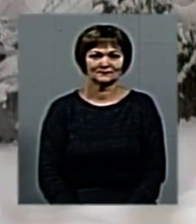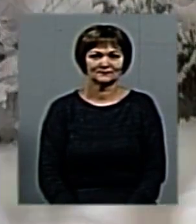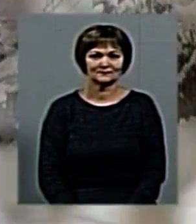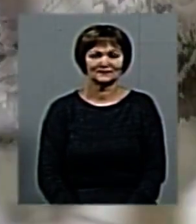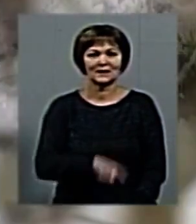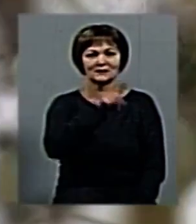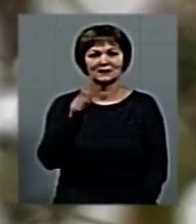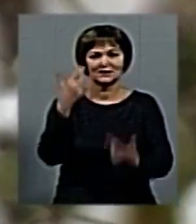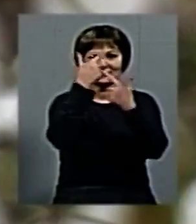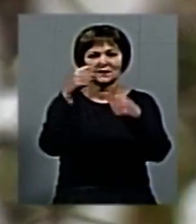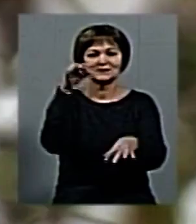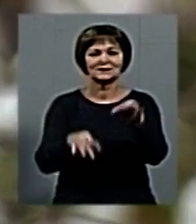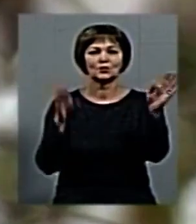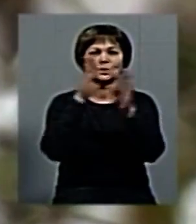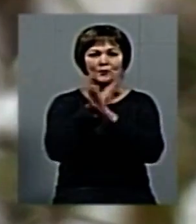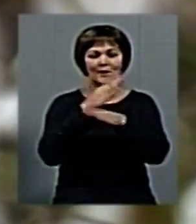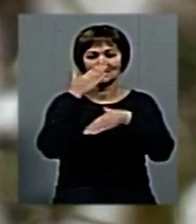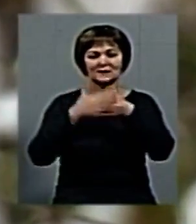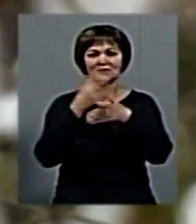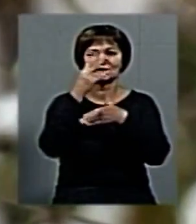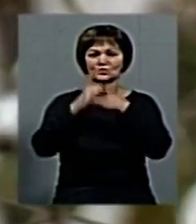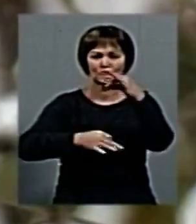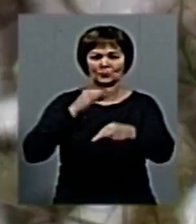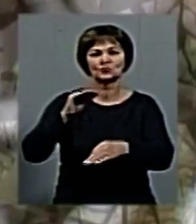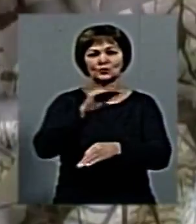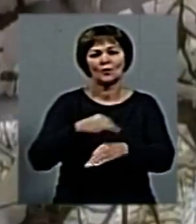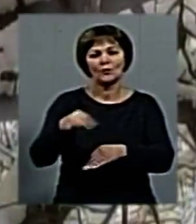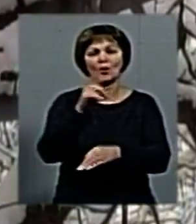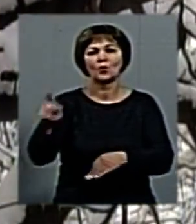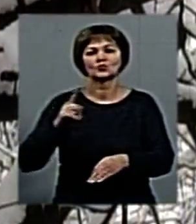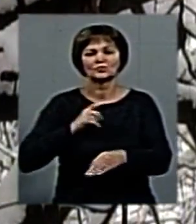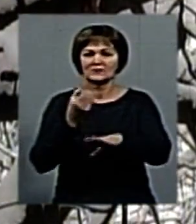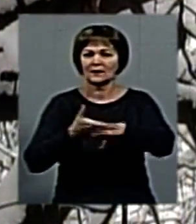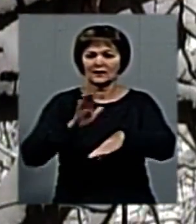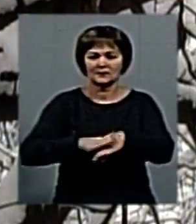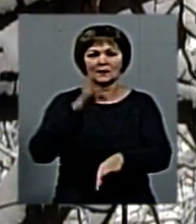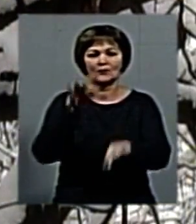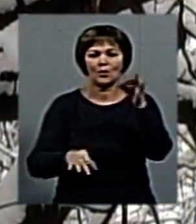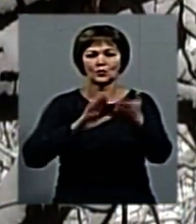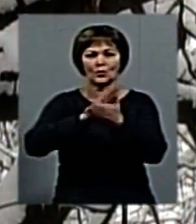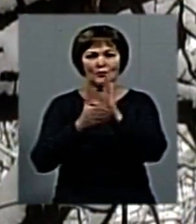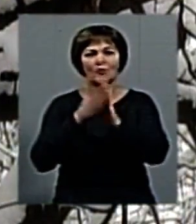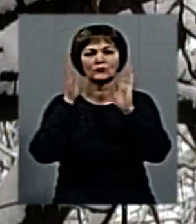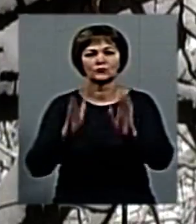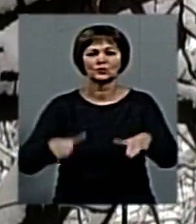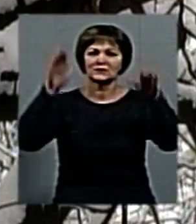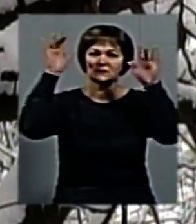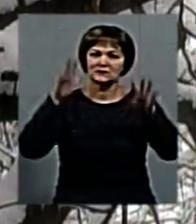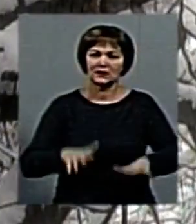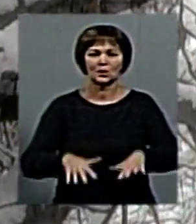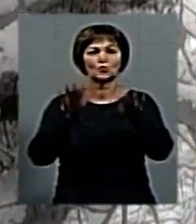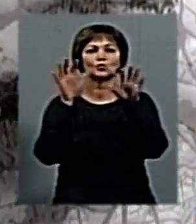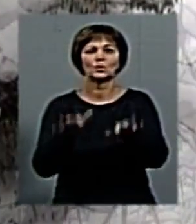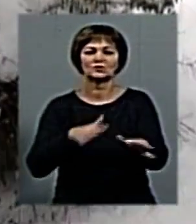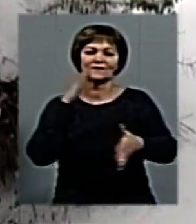За інформацією синоптики, у найближчі дві доби у Житомирі та області очікується складні погодні умови, подекуди йтиме сніг із душчем.